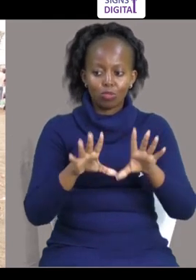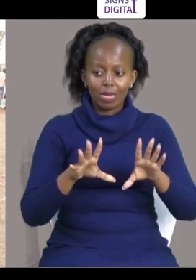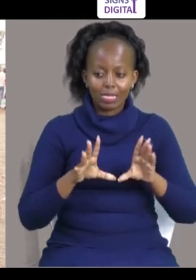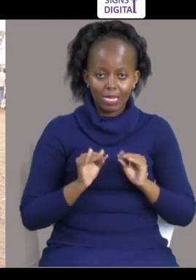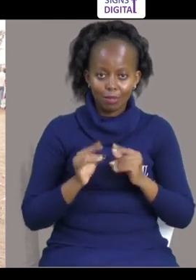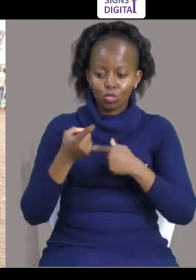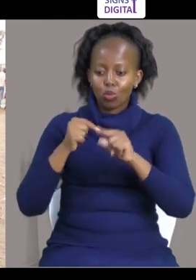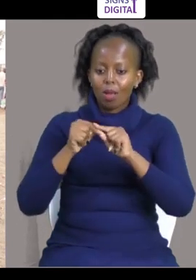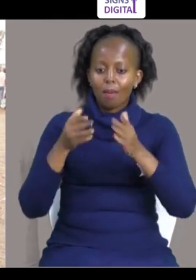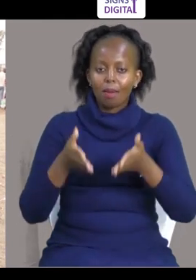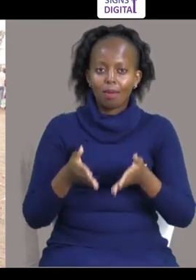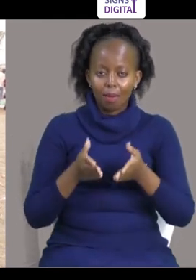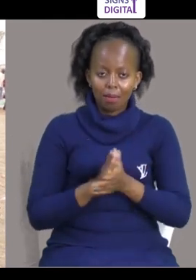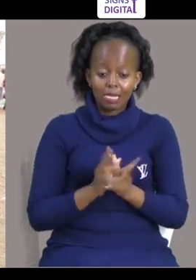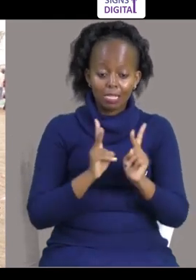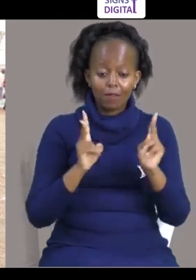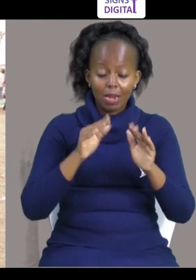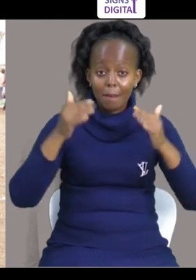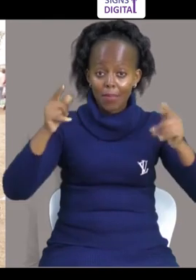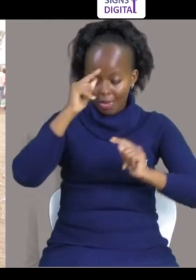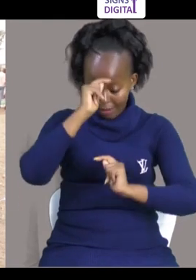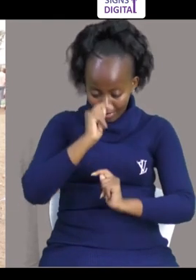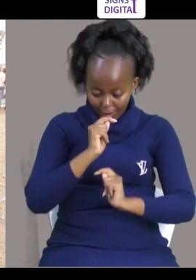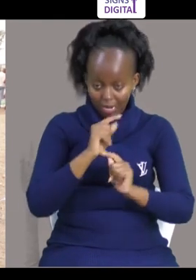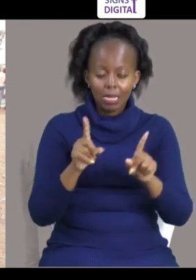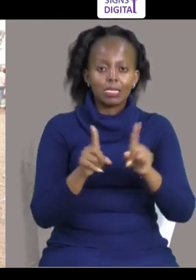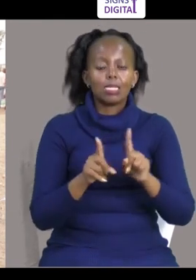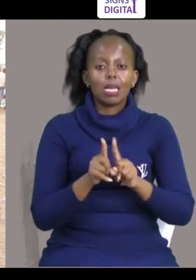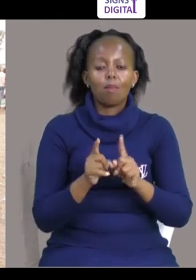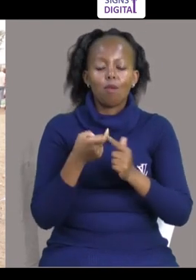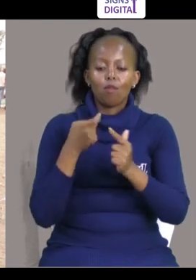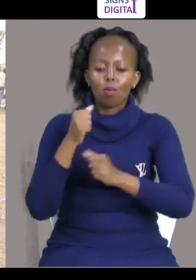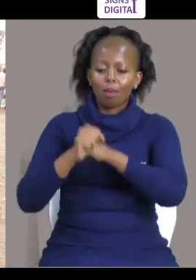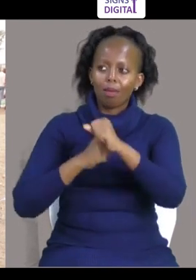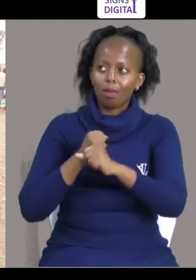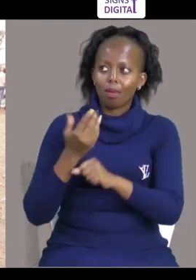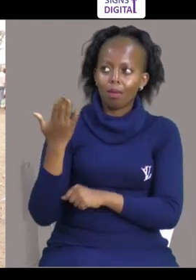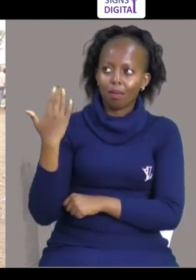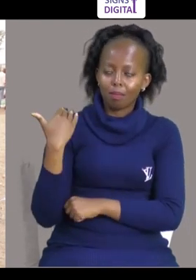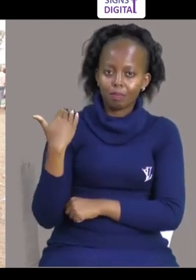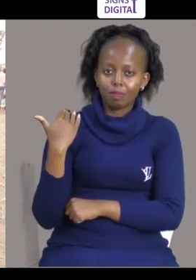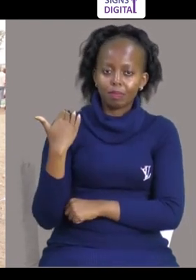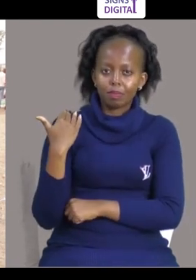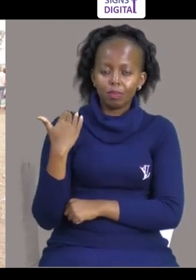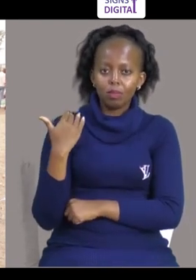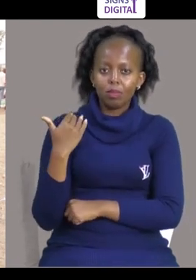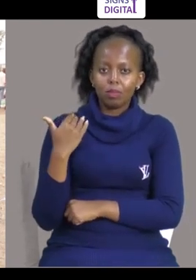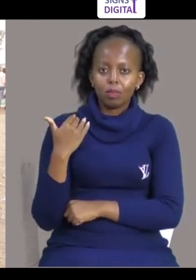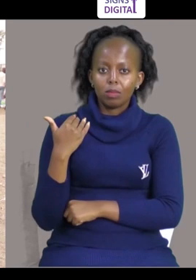Na hata kukubadi Kukuja hapa Yeshima kubwa sana Na kutoka Mwaka Mwaka Ujau